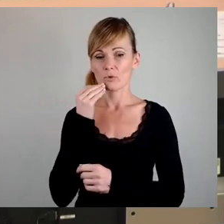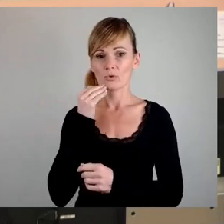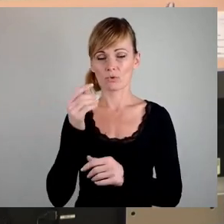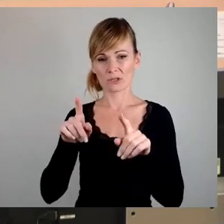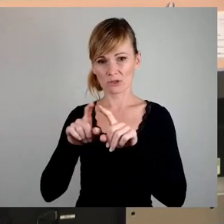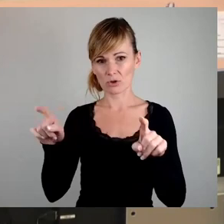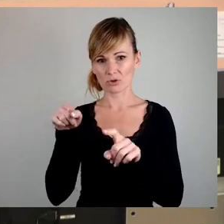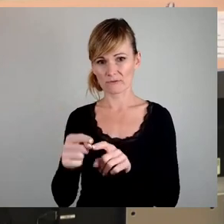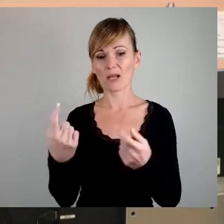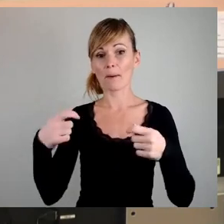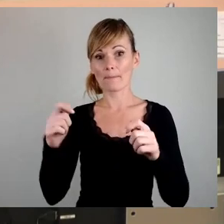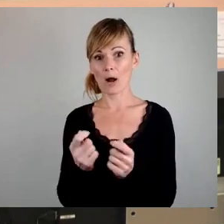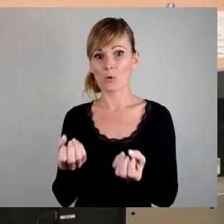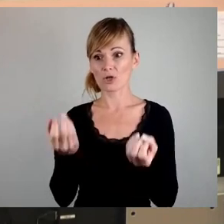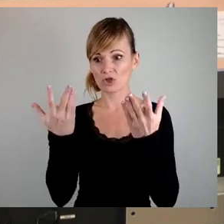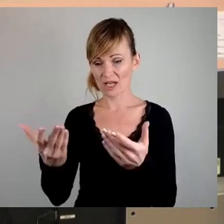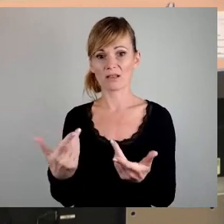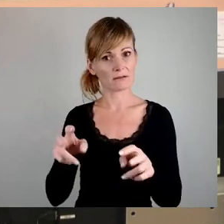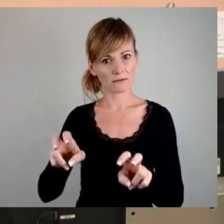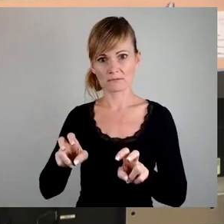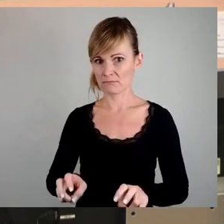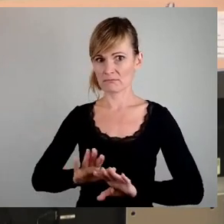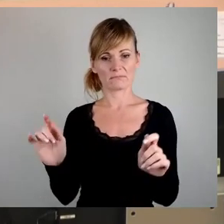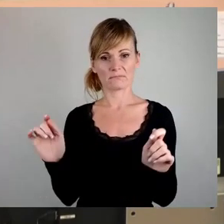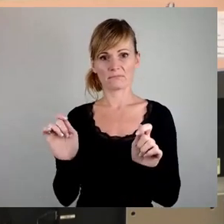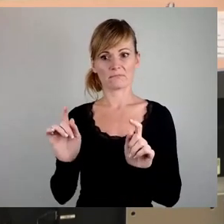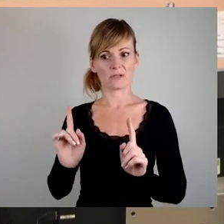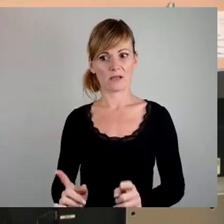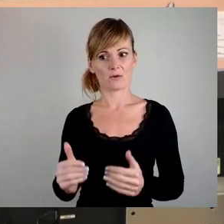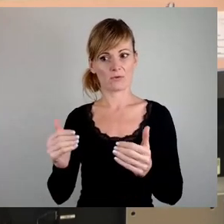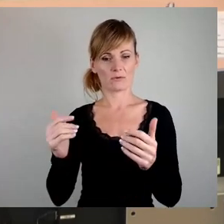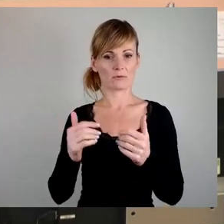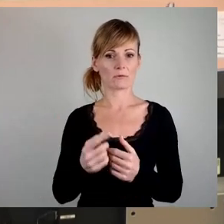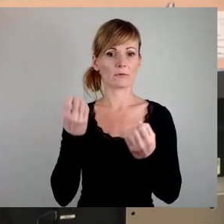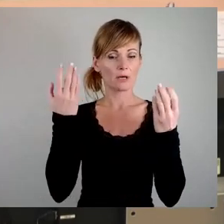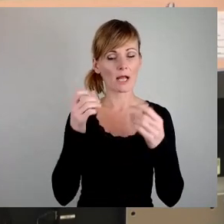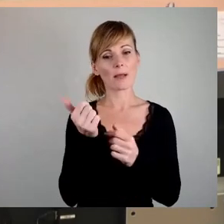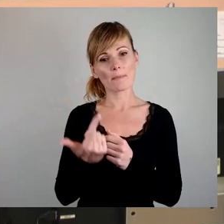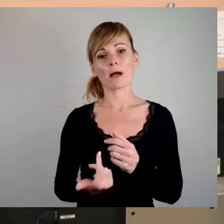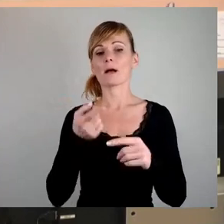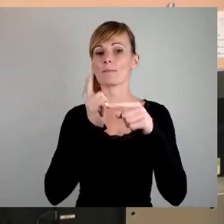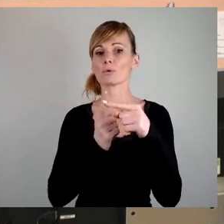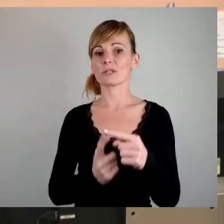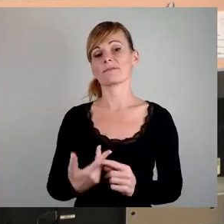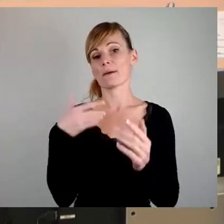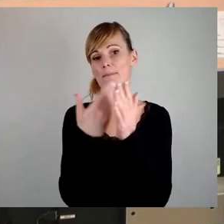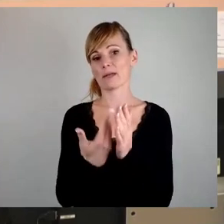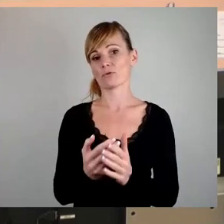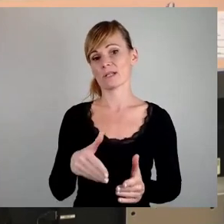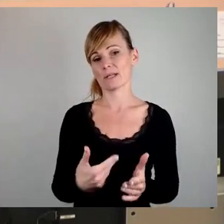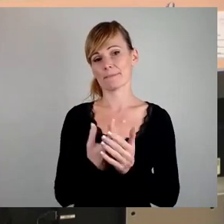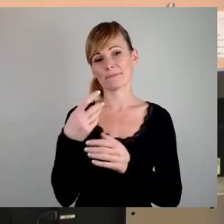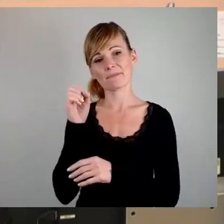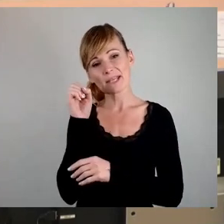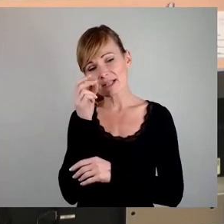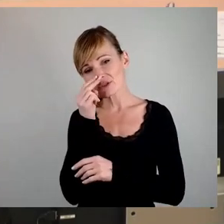Baugeschehen weitestgehend zurückgeschoben. Wenn gleich es ein paar positive Beispiele gibt, ein Lichtblick im Dresdner Süden